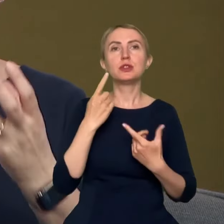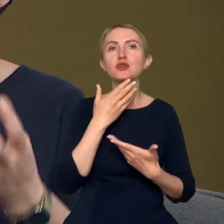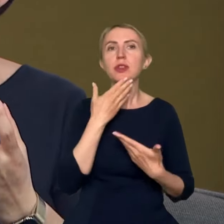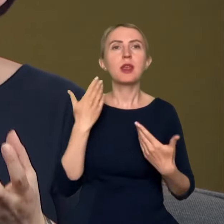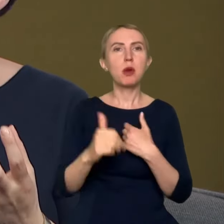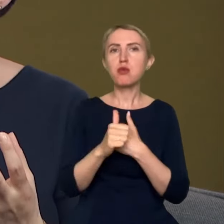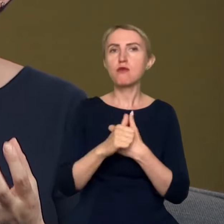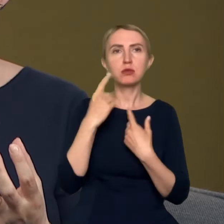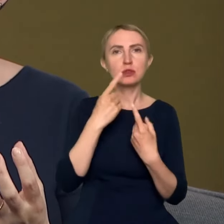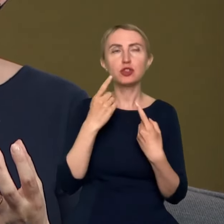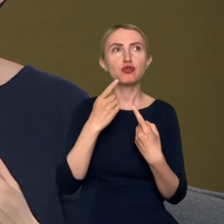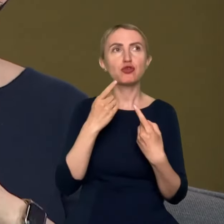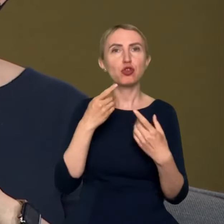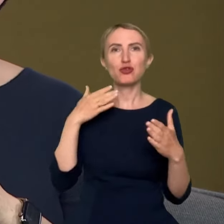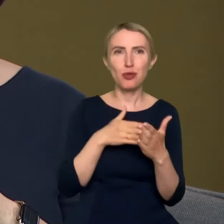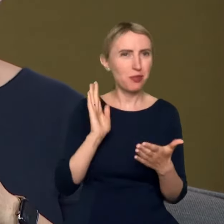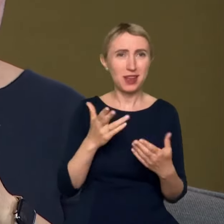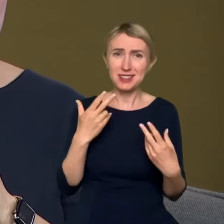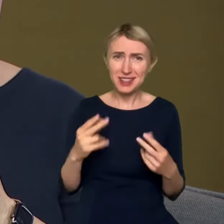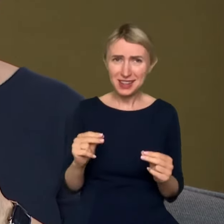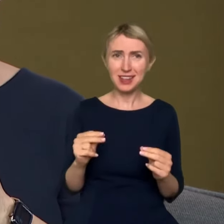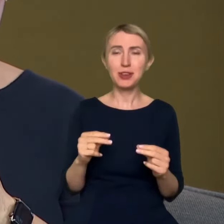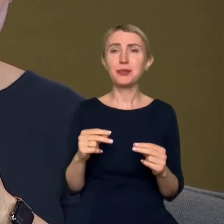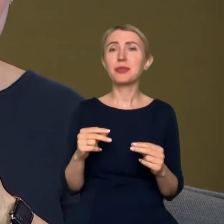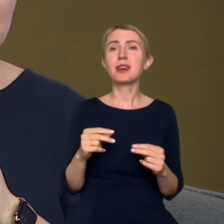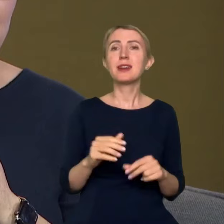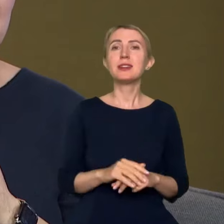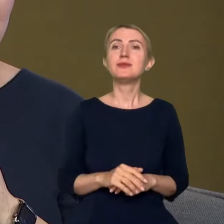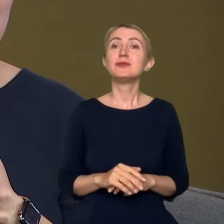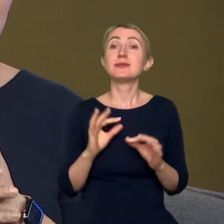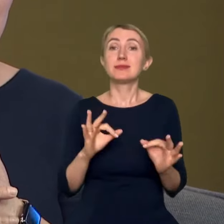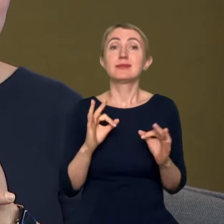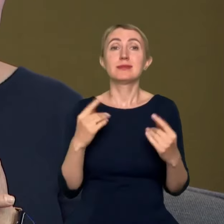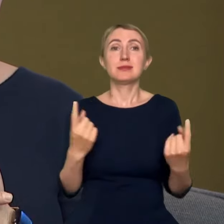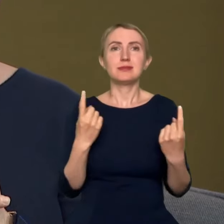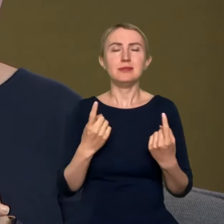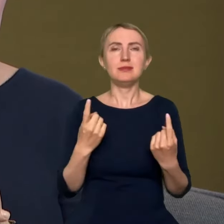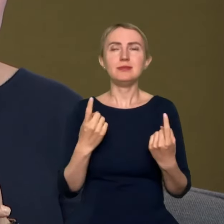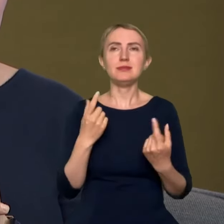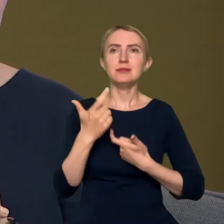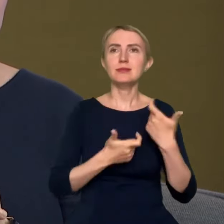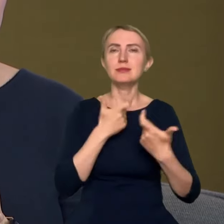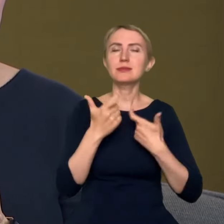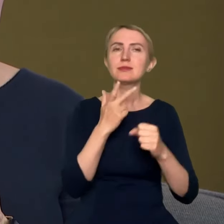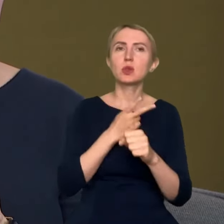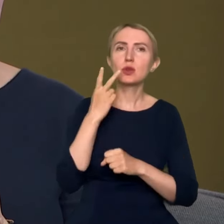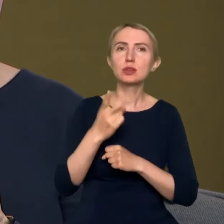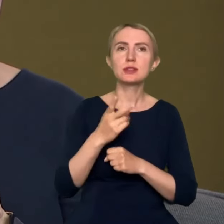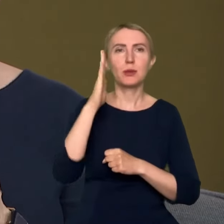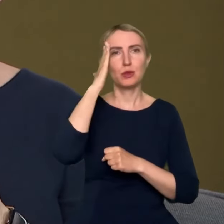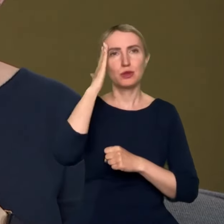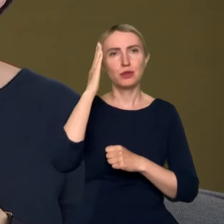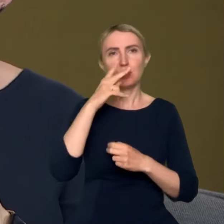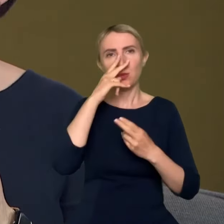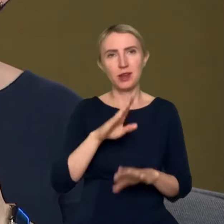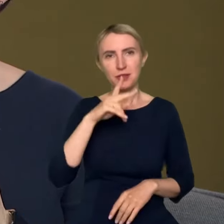myśleć, że to się gdzieś zatrzyma. A przynajmniej to, co się dzieje w tej chwili w tym budowaniu dostępności do wiedzy, wskazuje na